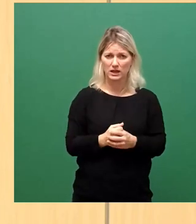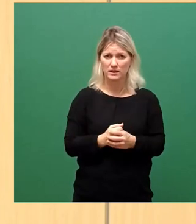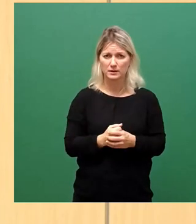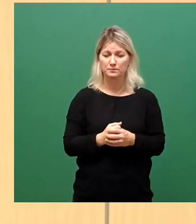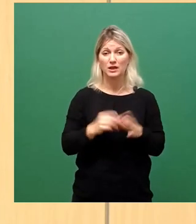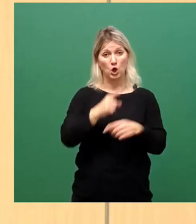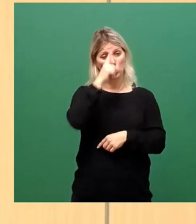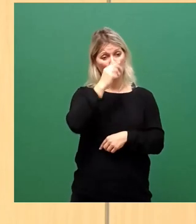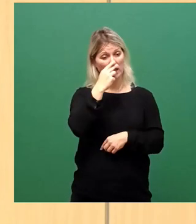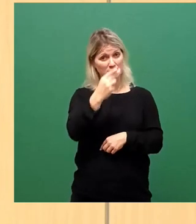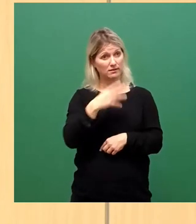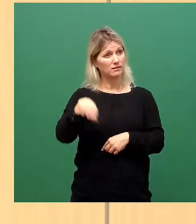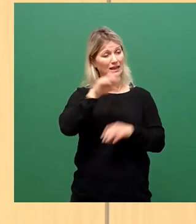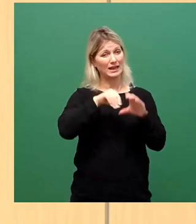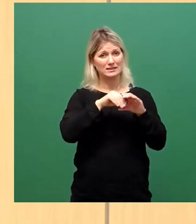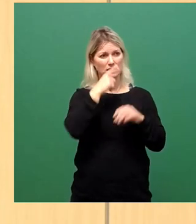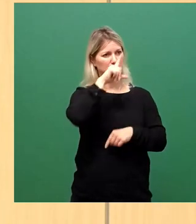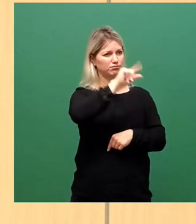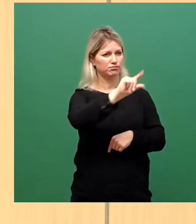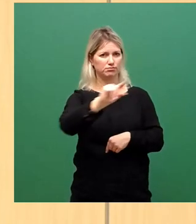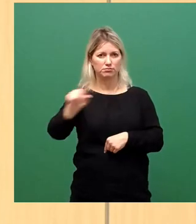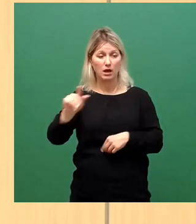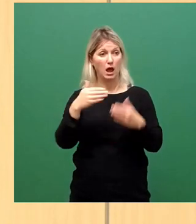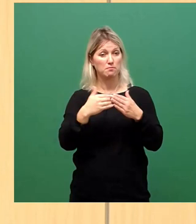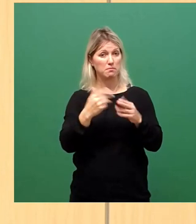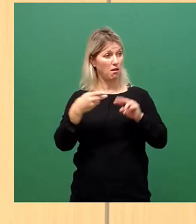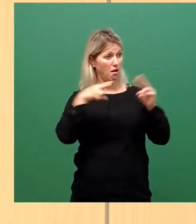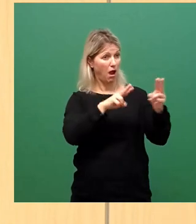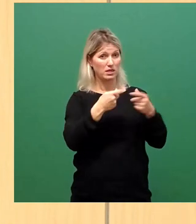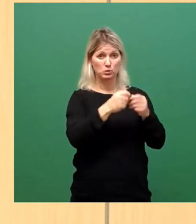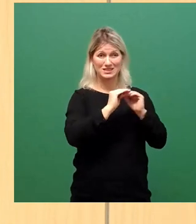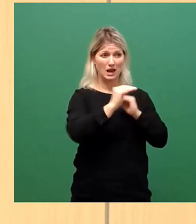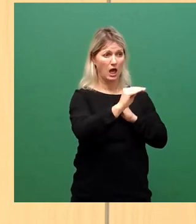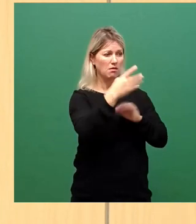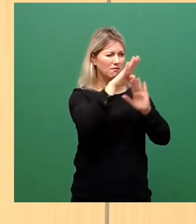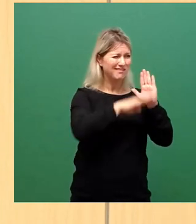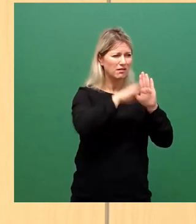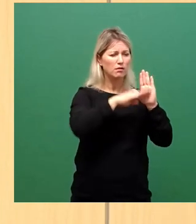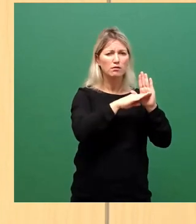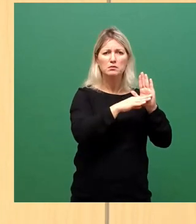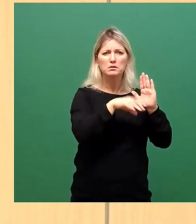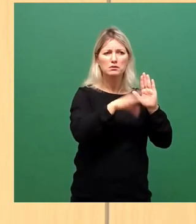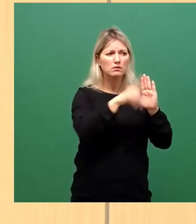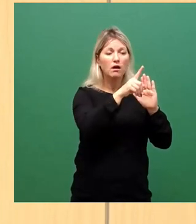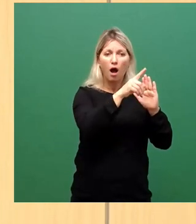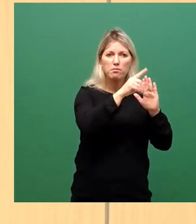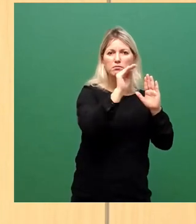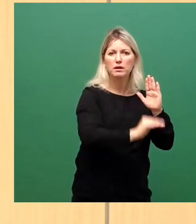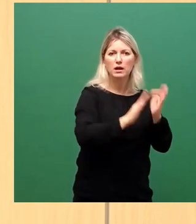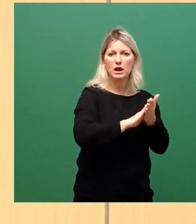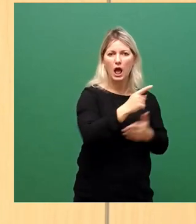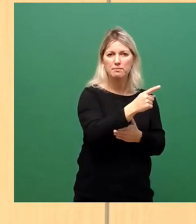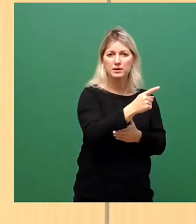Da es gleichfalls in Bundesländern sinkt, die auf solche unnötigen Regeln und Verbote verzichtet haben. Und die dafür verantwortlichen Regierungsparteien im